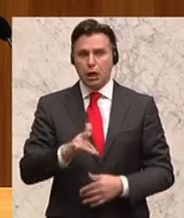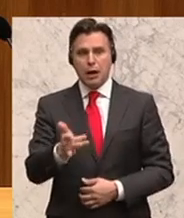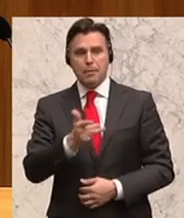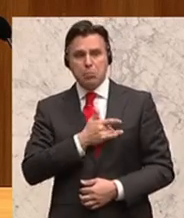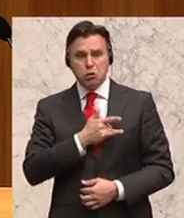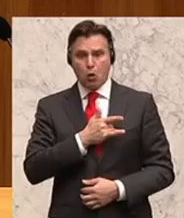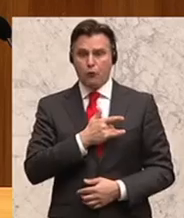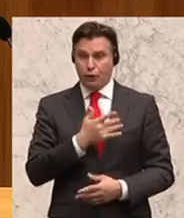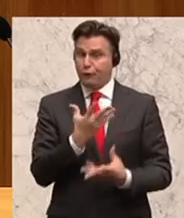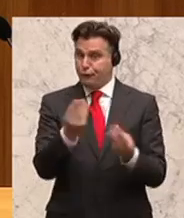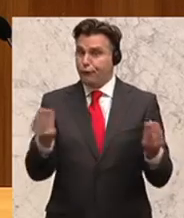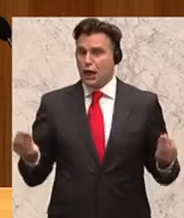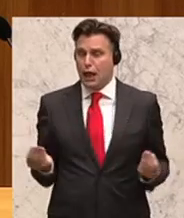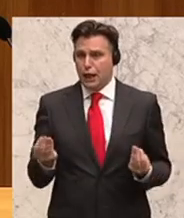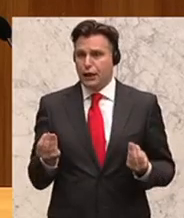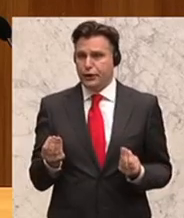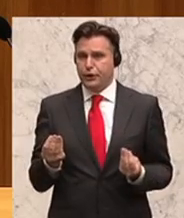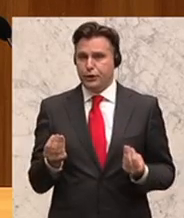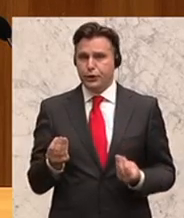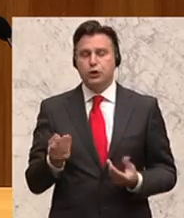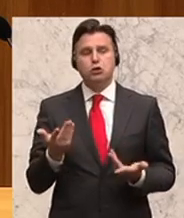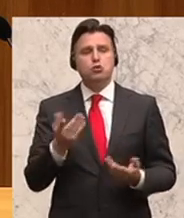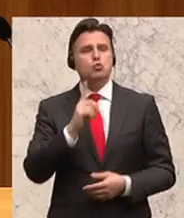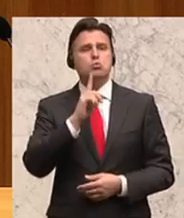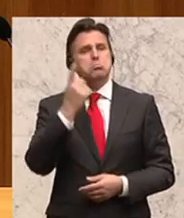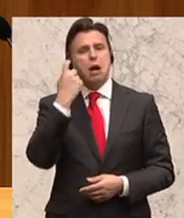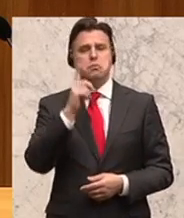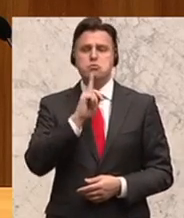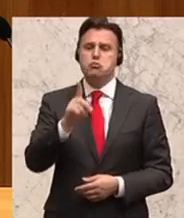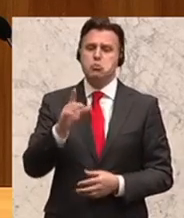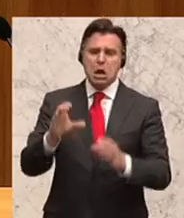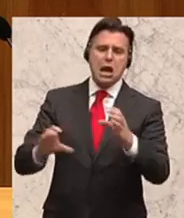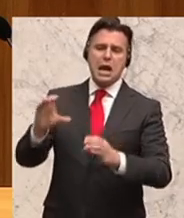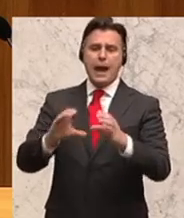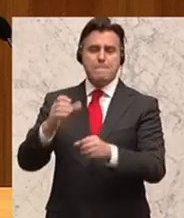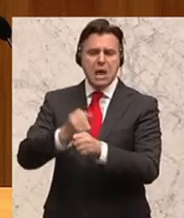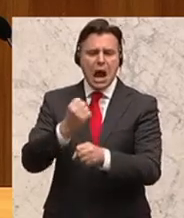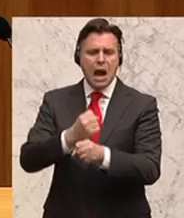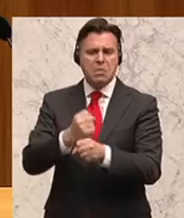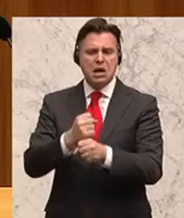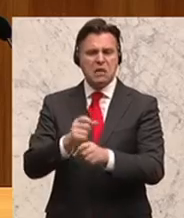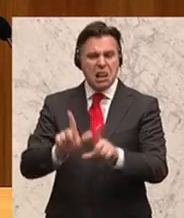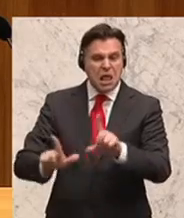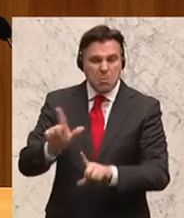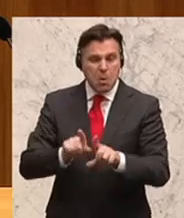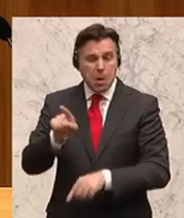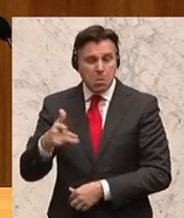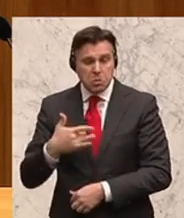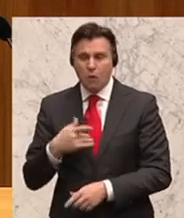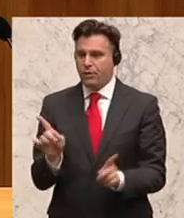Betroffenen ist relativ groß. Also das sind nicht nur diese naheliegenden Bereiche wie in der chemischen Industrie oder in Labors, sondern